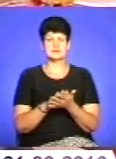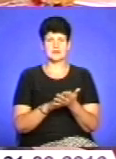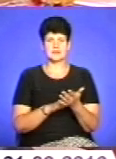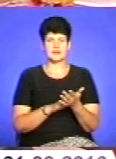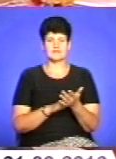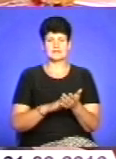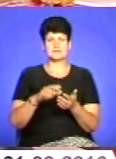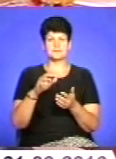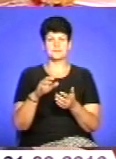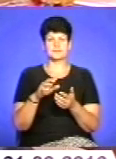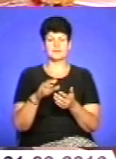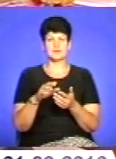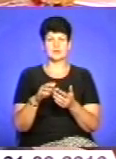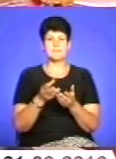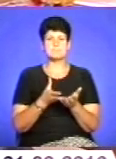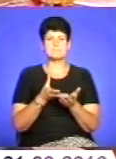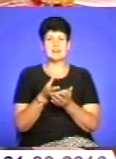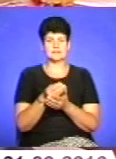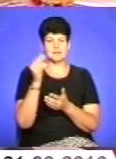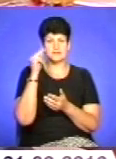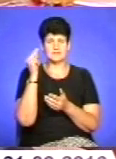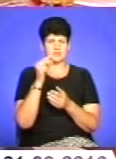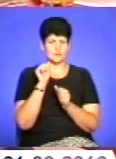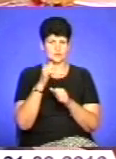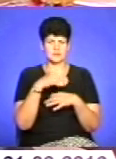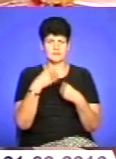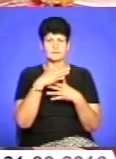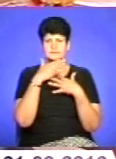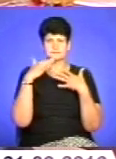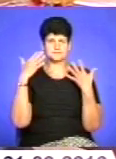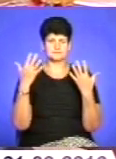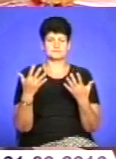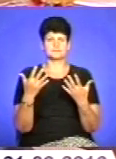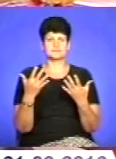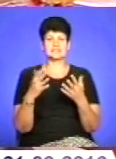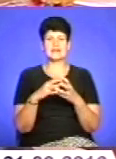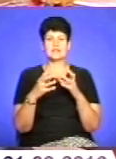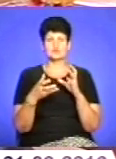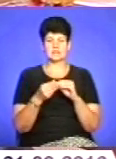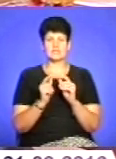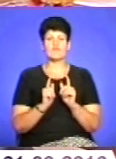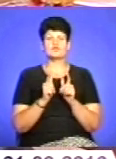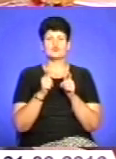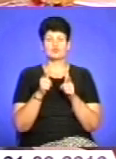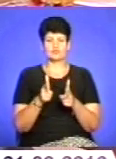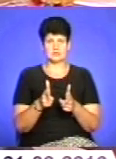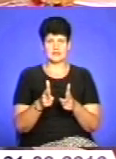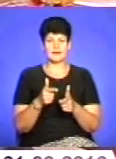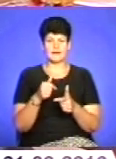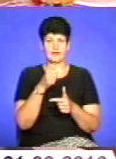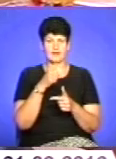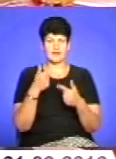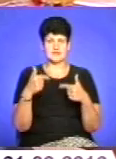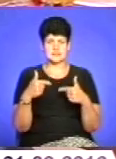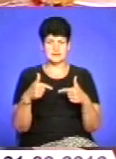небюджетні конкурсні місця не обмежується. І результат вступних випробувань та творчих